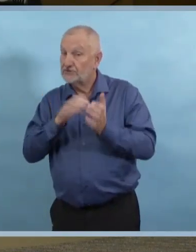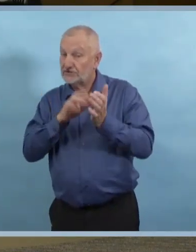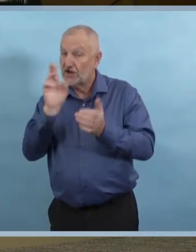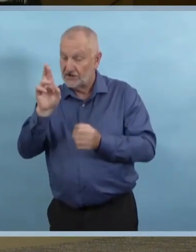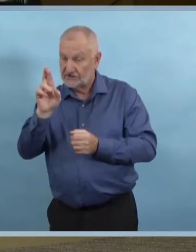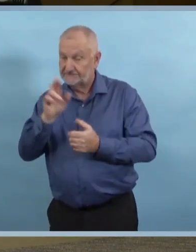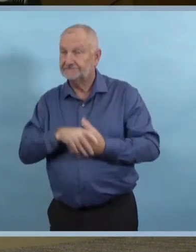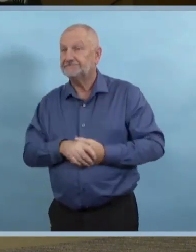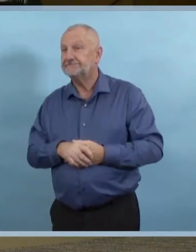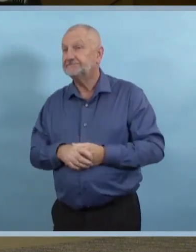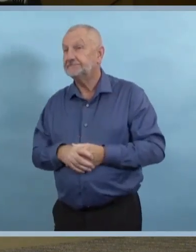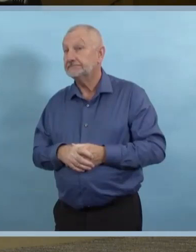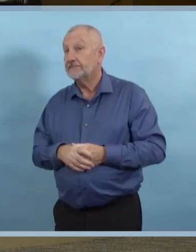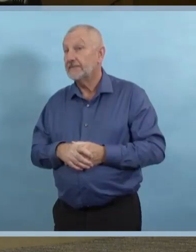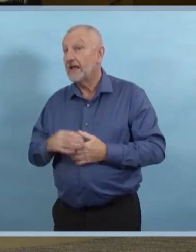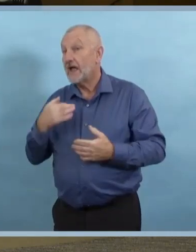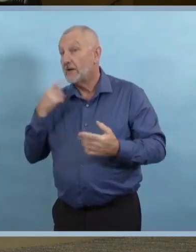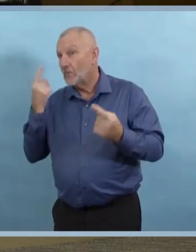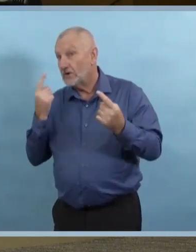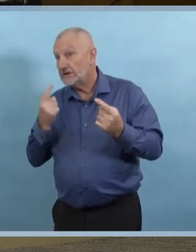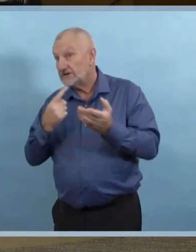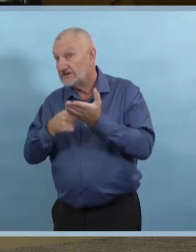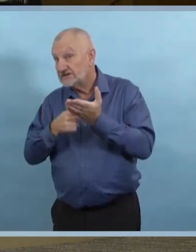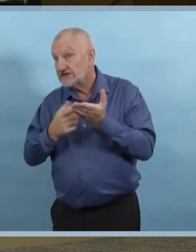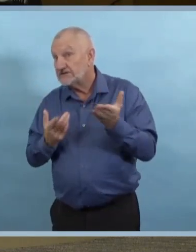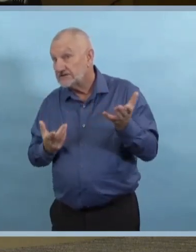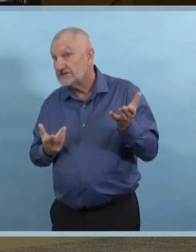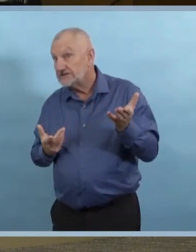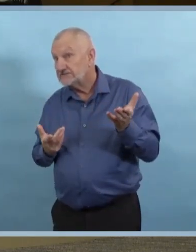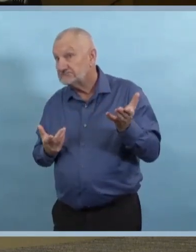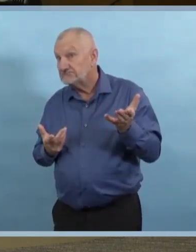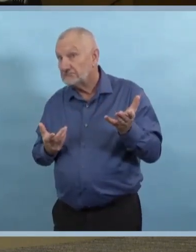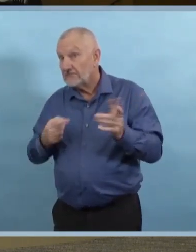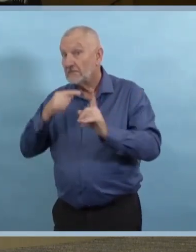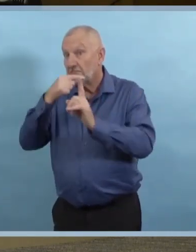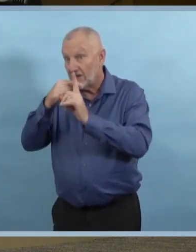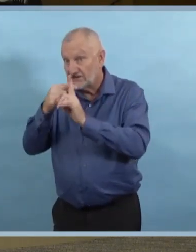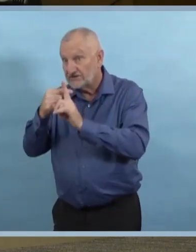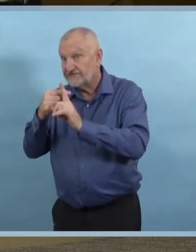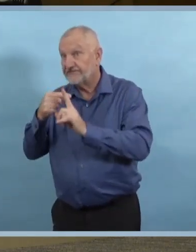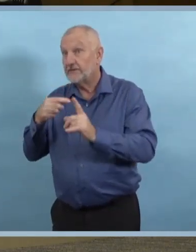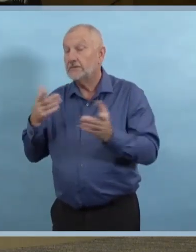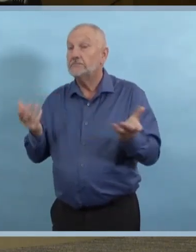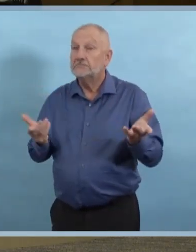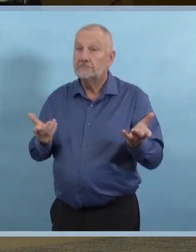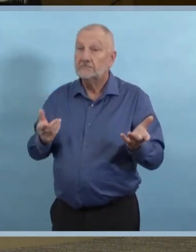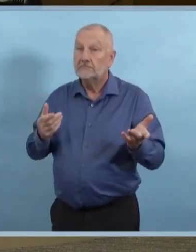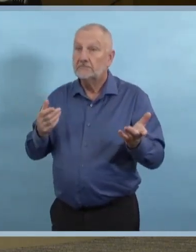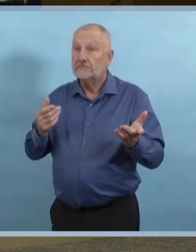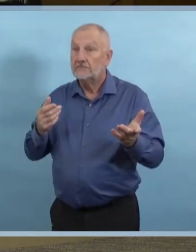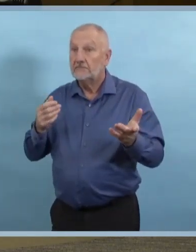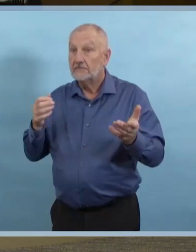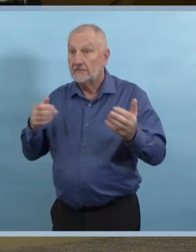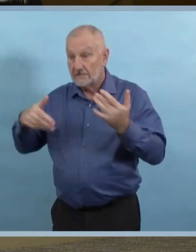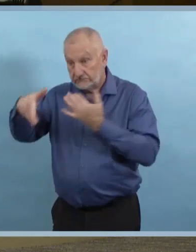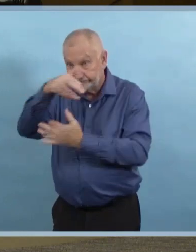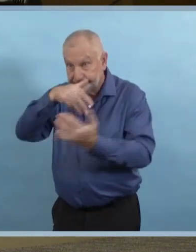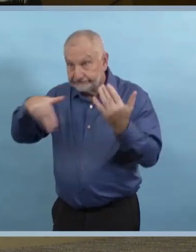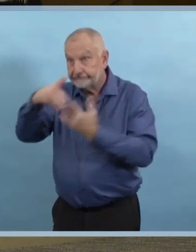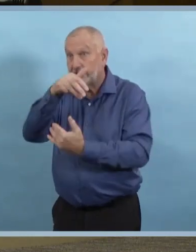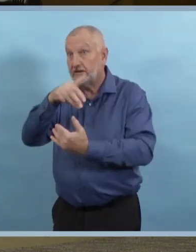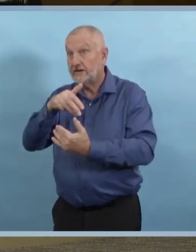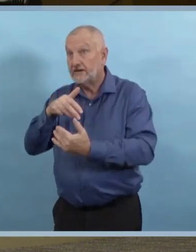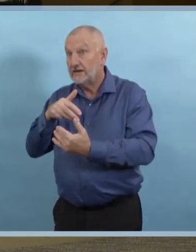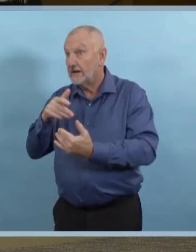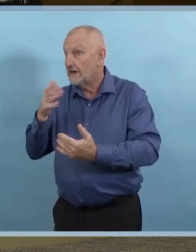partie de rassemblements ou des gens qui n'ont pas révélé leurs symptômes, est-ce que vous commencez à ressentir de la frustration ou